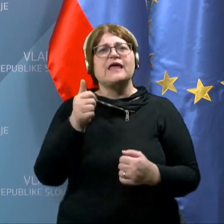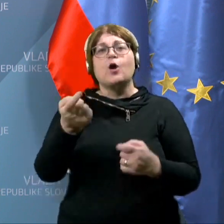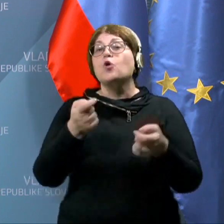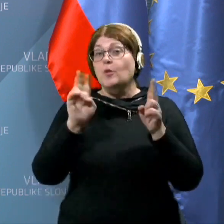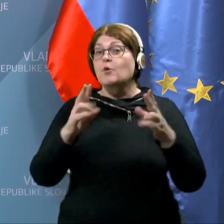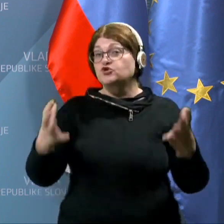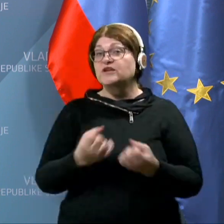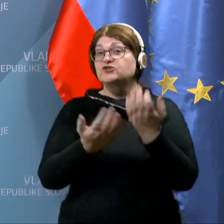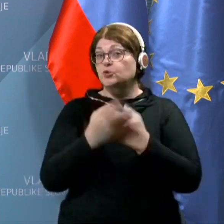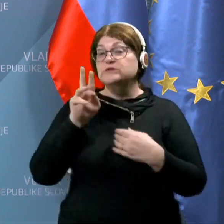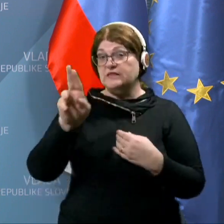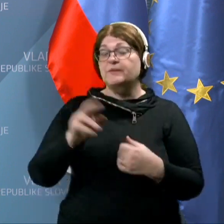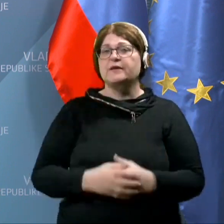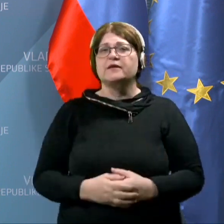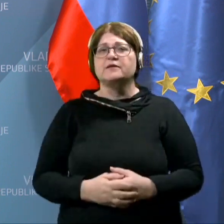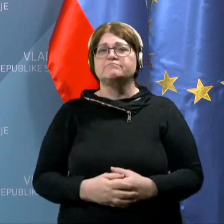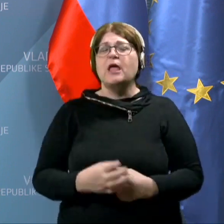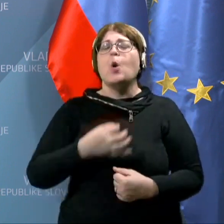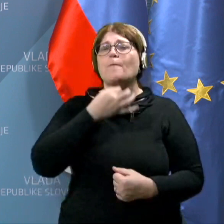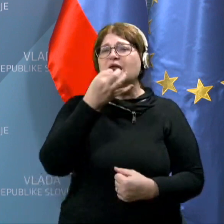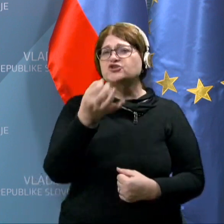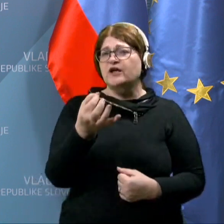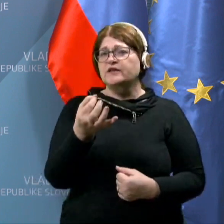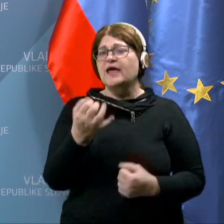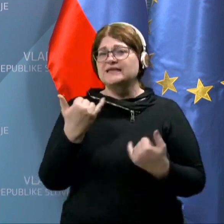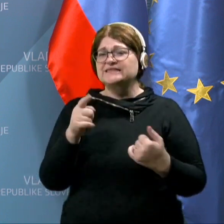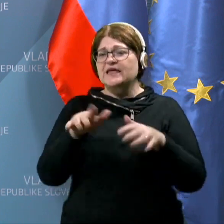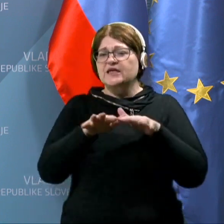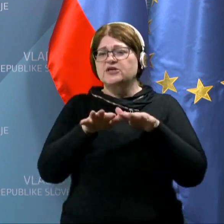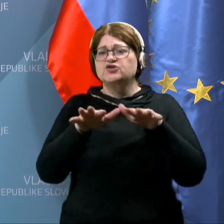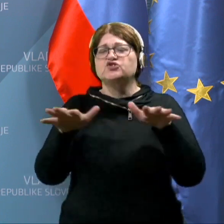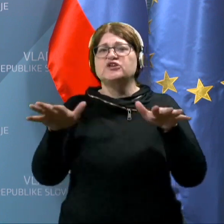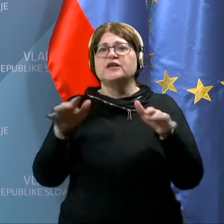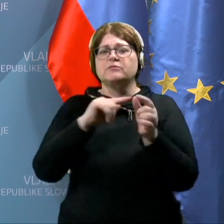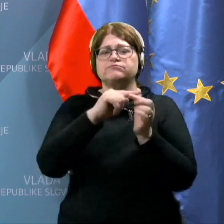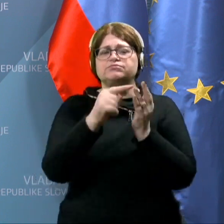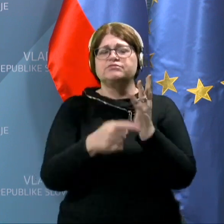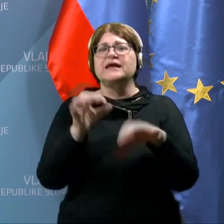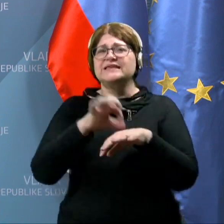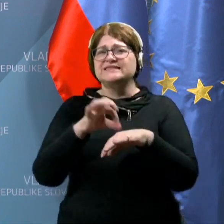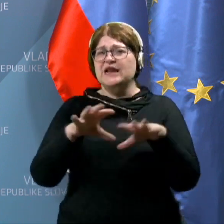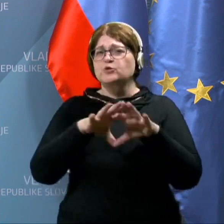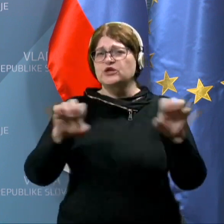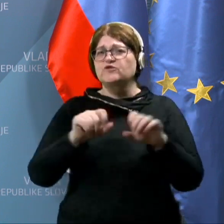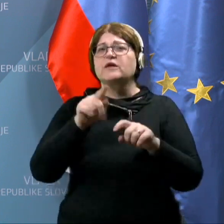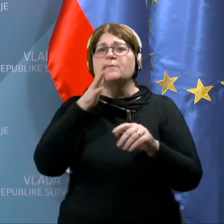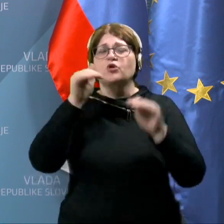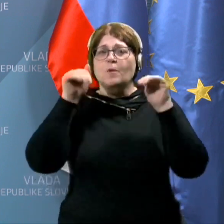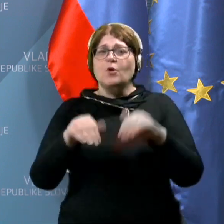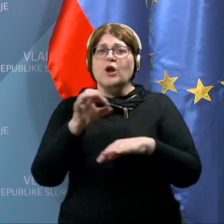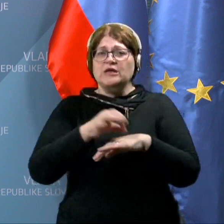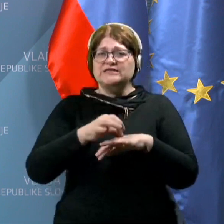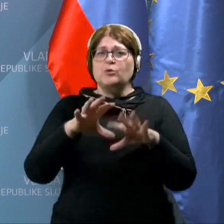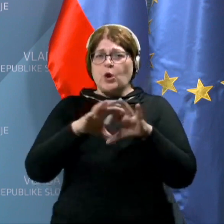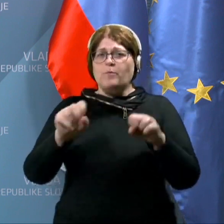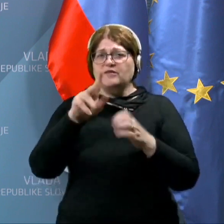možnih rešitev za naprej. Pa še to bi vprašal, zdaj širite nabor zdravstvenih storitev, ki jih bodo morali zdravniki